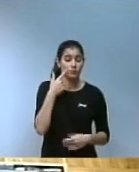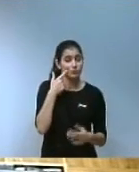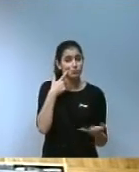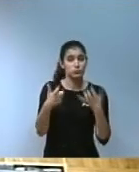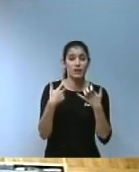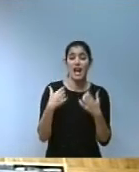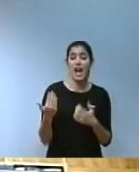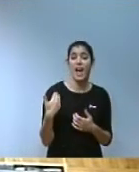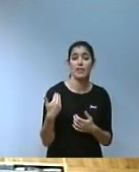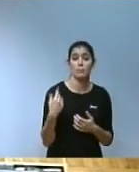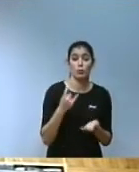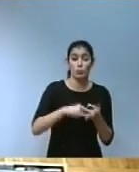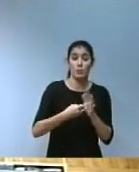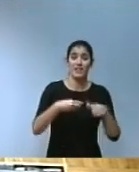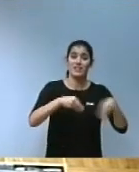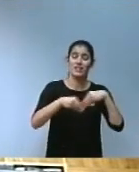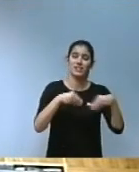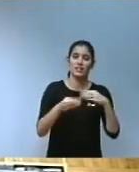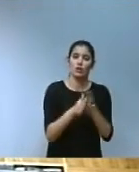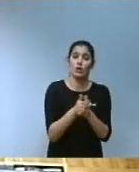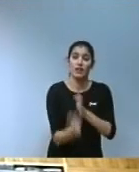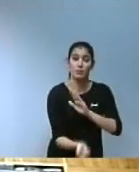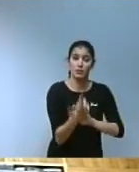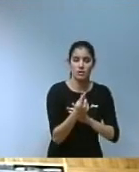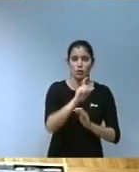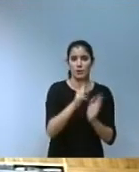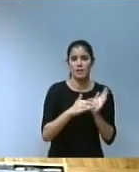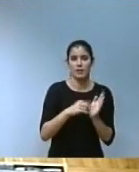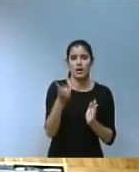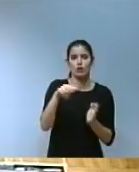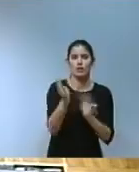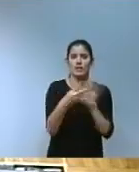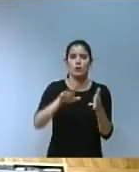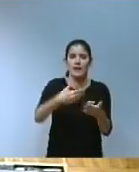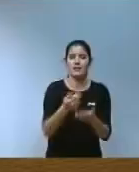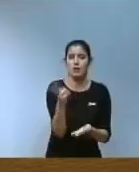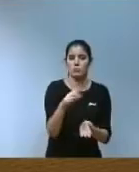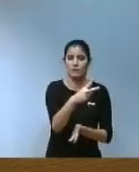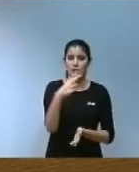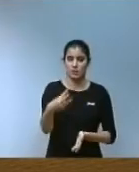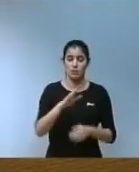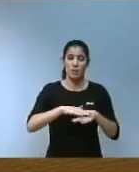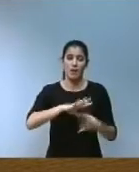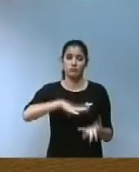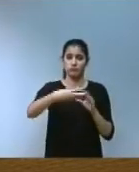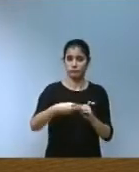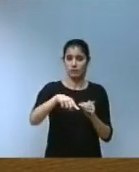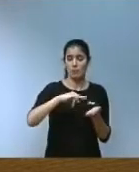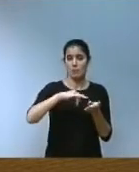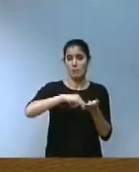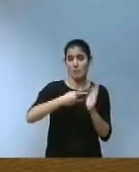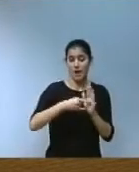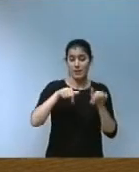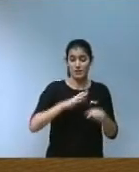estratègic d'emprenedoria de la comunitat valenciana 2019-23 en aplicació del mateix durant la present